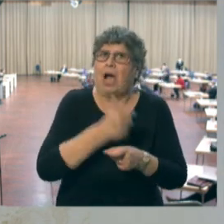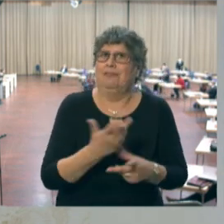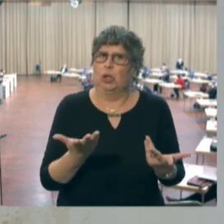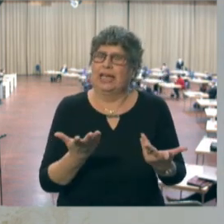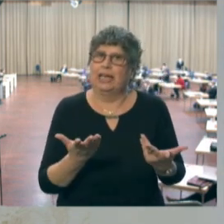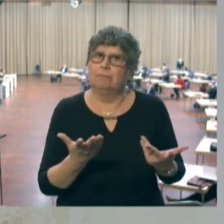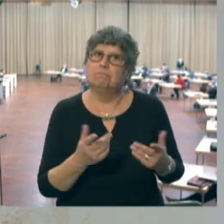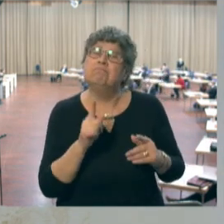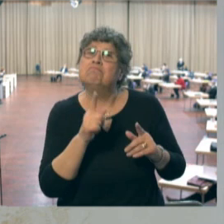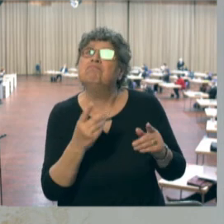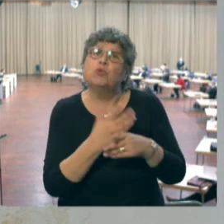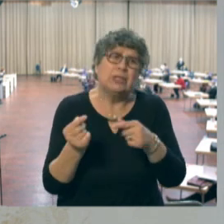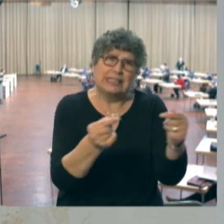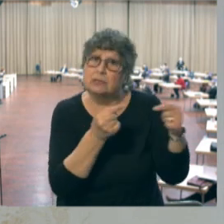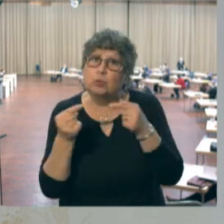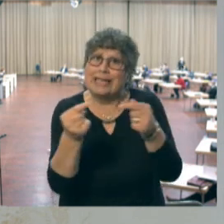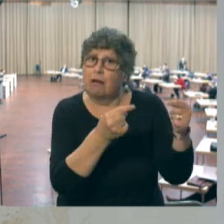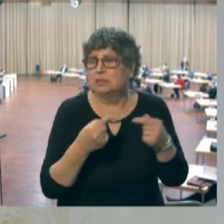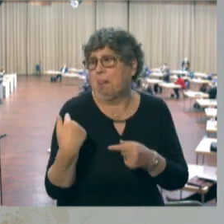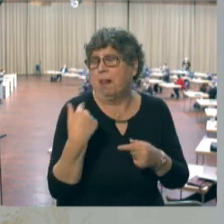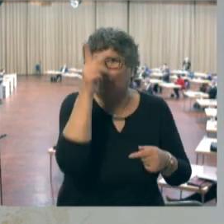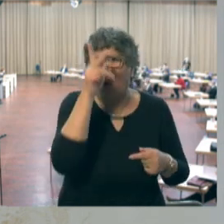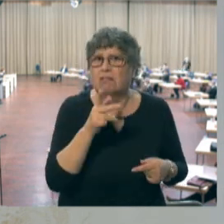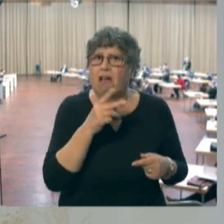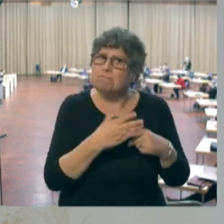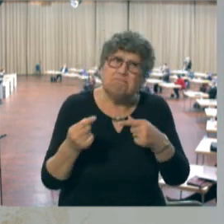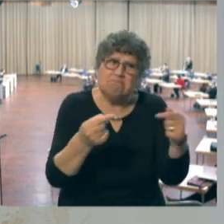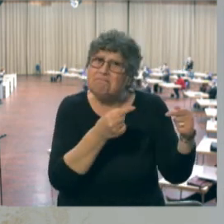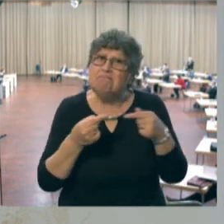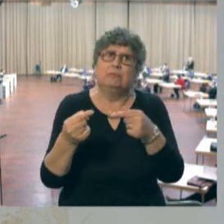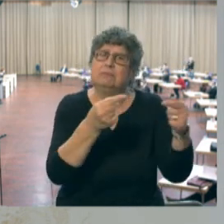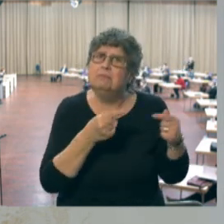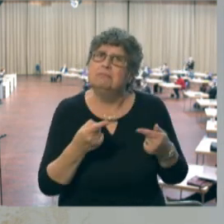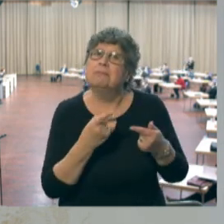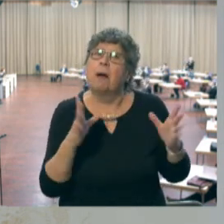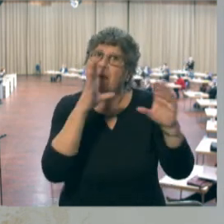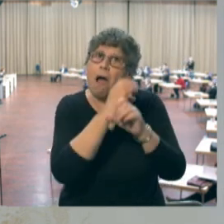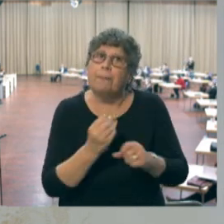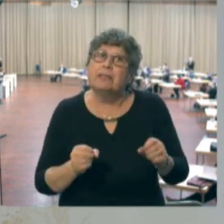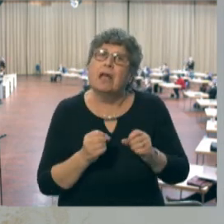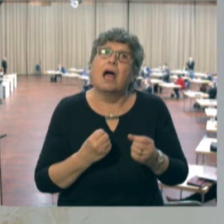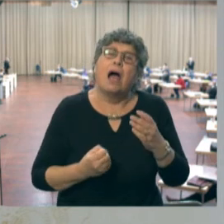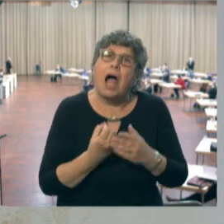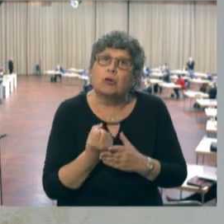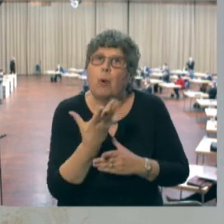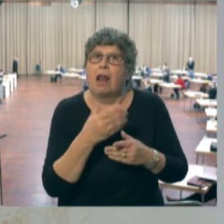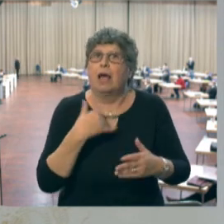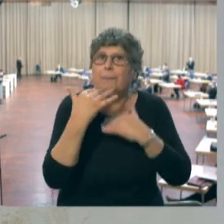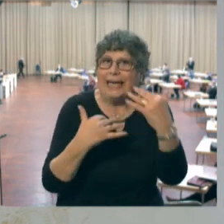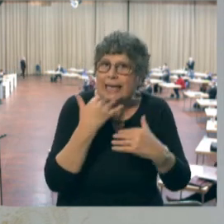haben das in der Fraktion diskutiert am vergangenen Montag und haben dann am Abend gesehen, im aktuellen Bericht, der hier eine